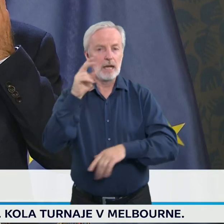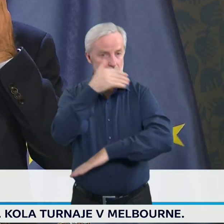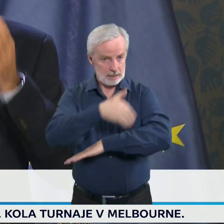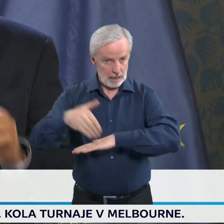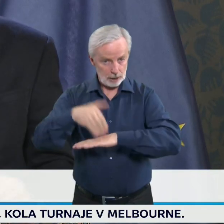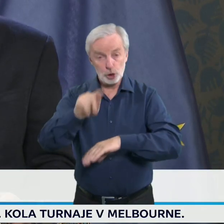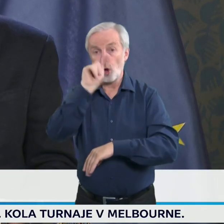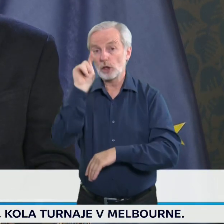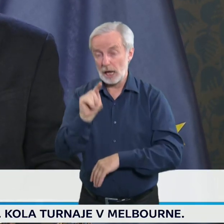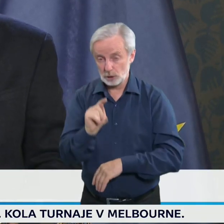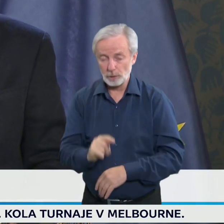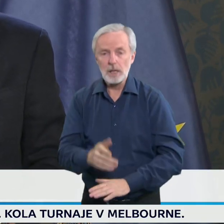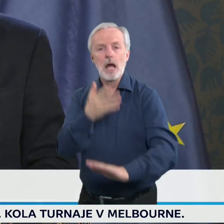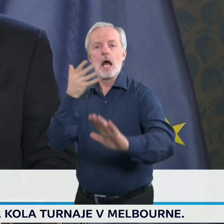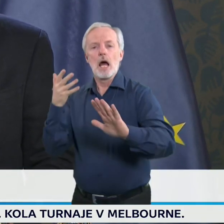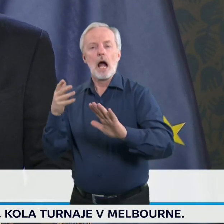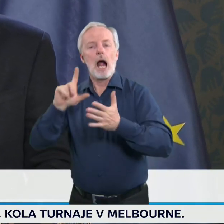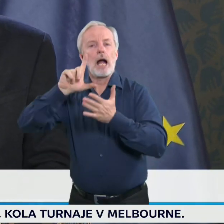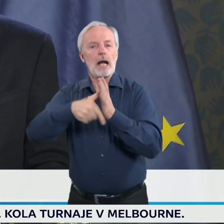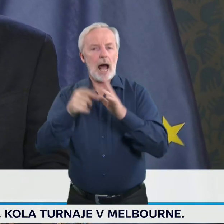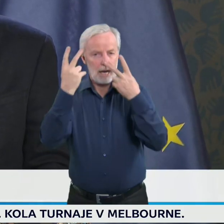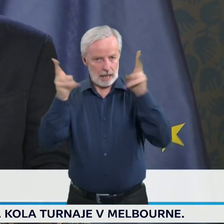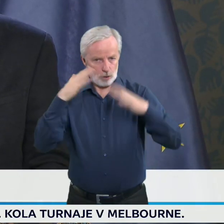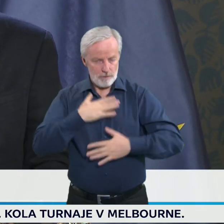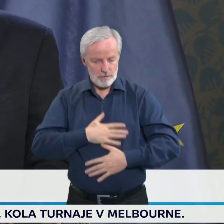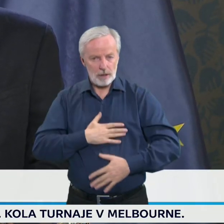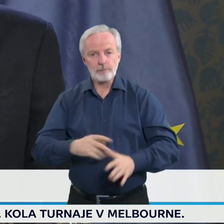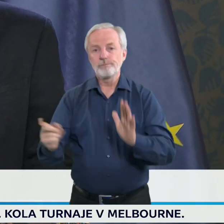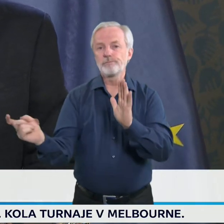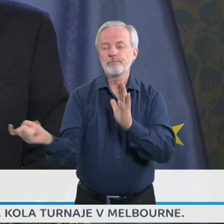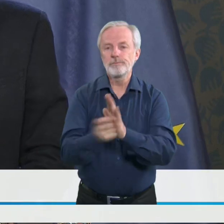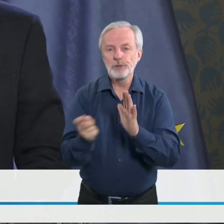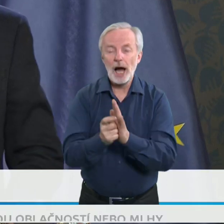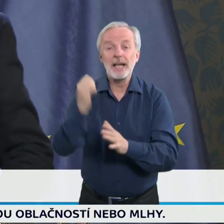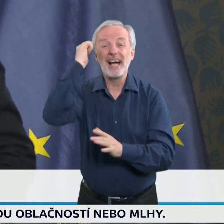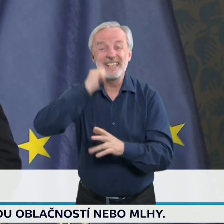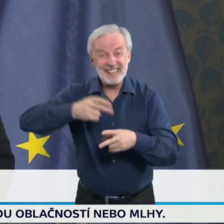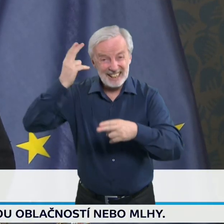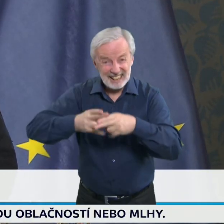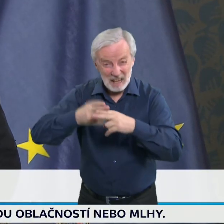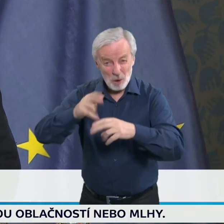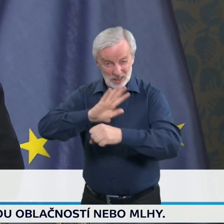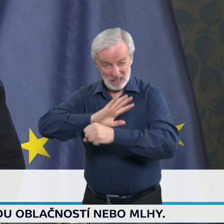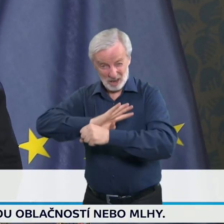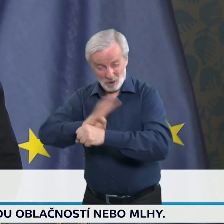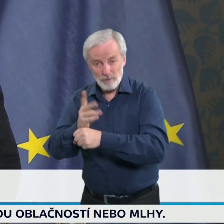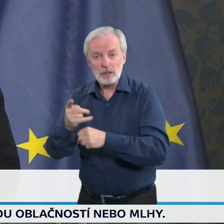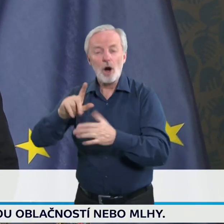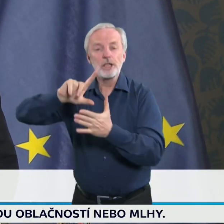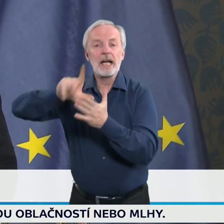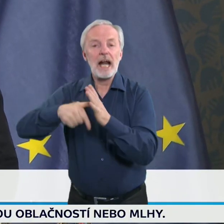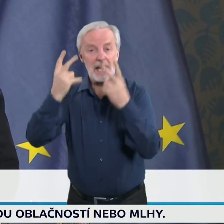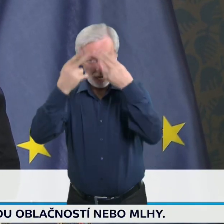zastupitelstvo Karlovarského kraje dnes v usnesení vyzvalo vládu, aby umožnila převoz pacientů s COVID-19 z Karlovarského kraje do